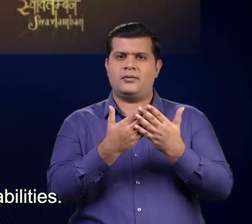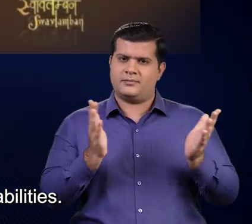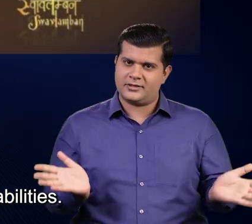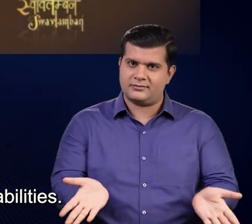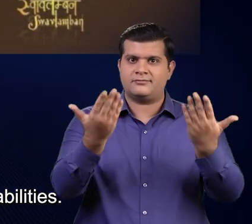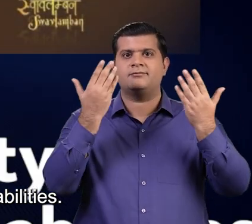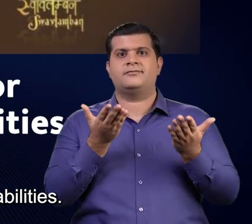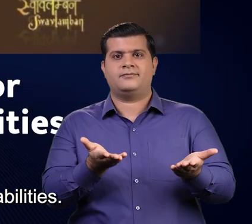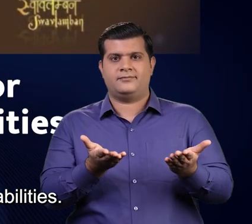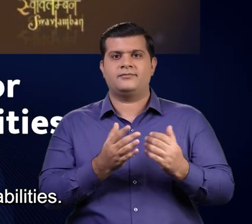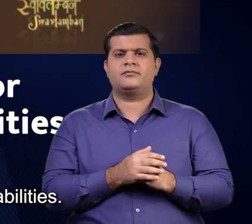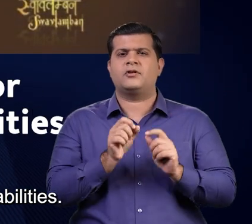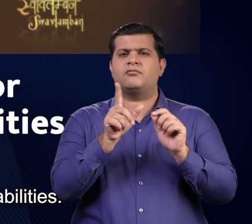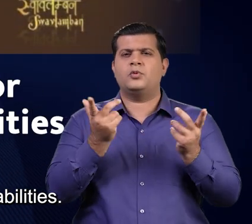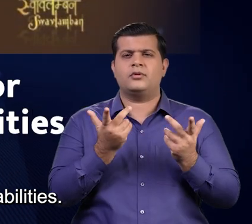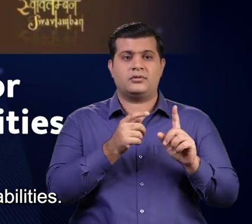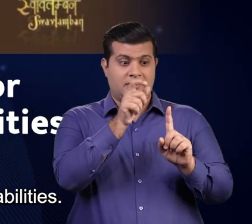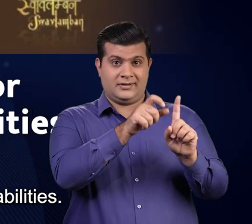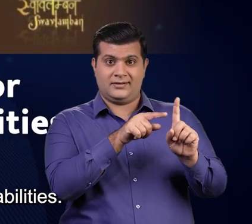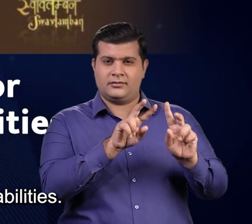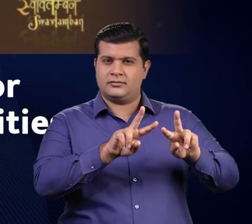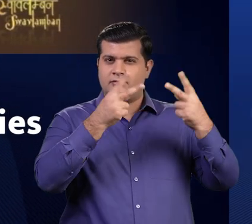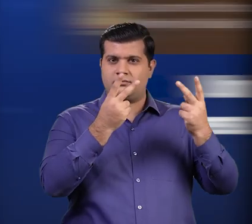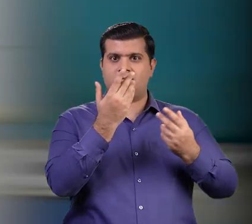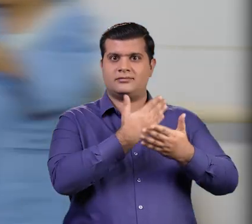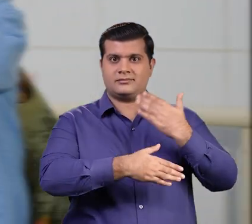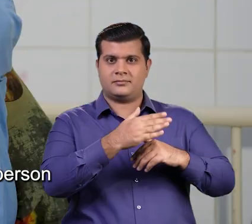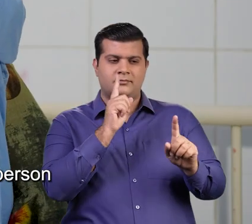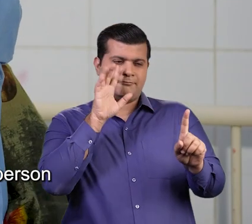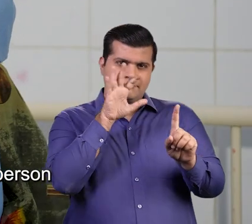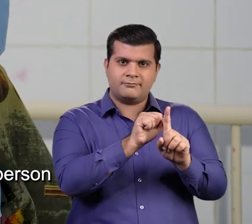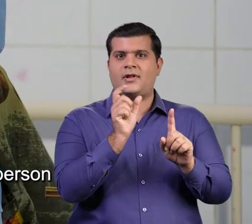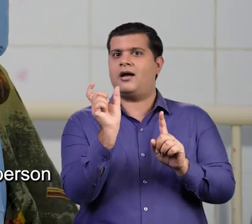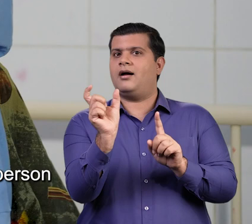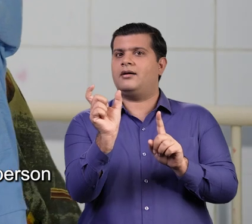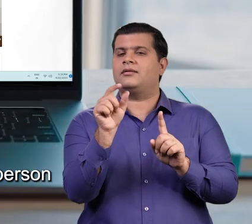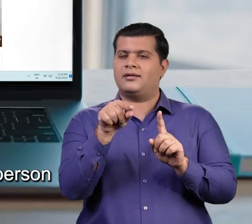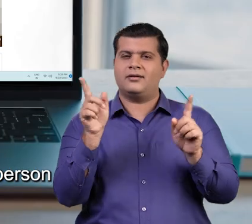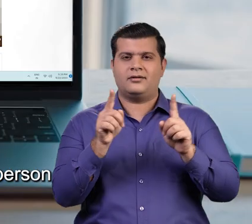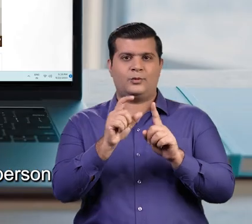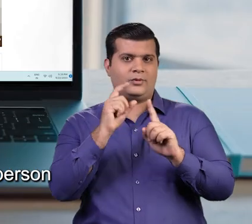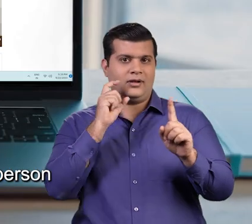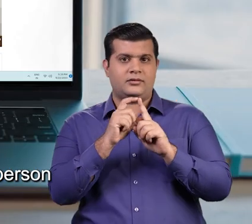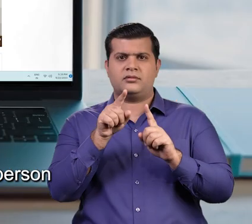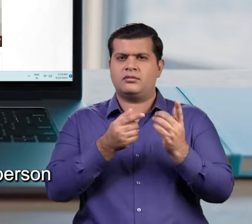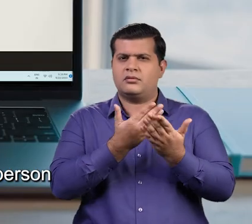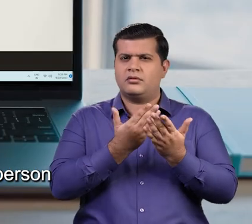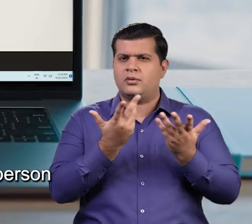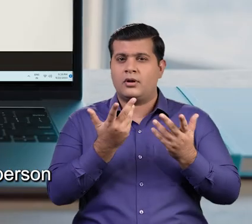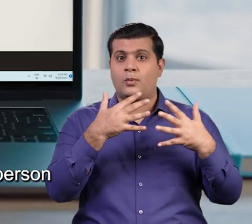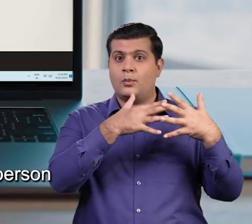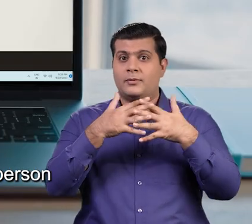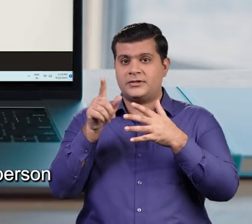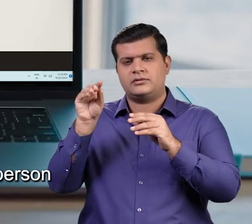UDID यानि Unique Identity for Persons with Disabilities UDID कार्ड के लिए दिव्यांग जनों को UDID